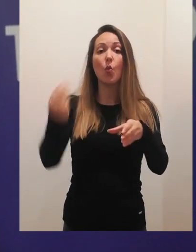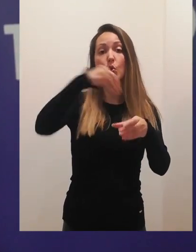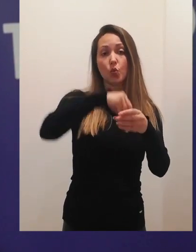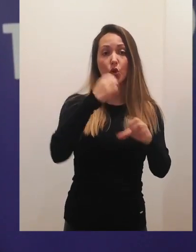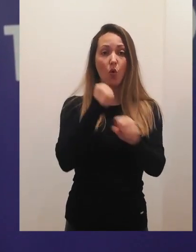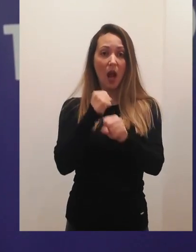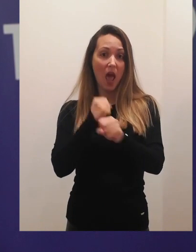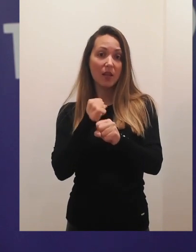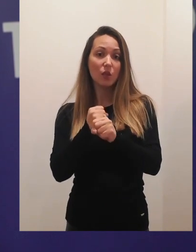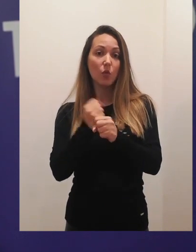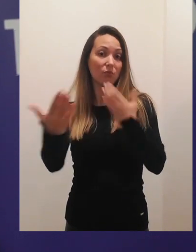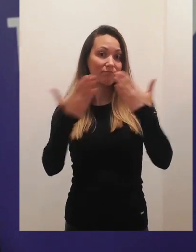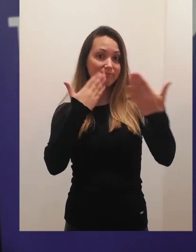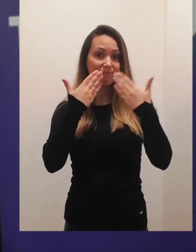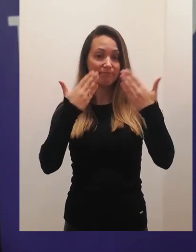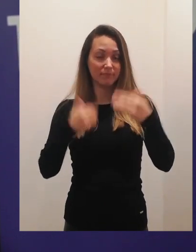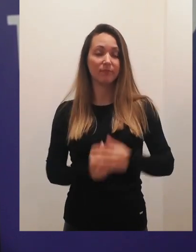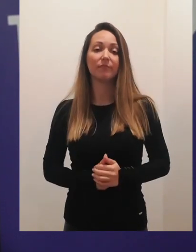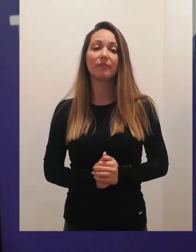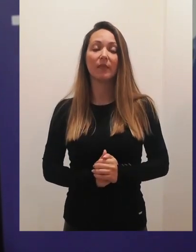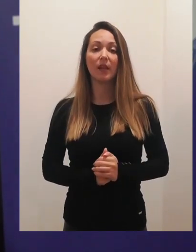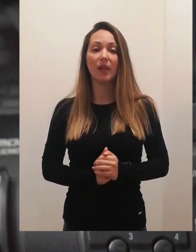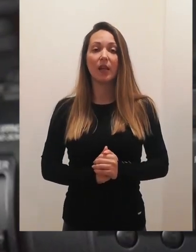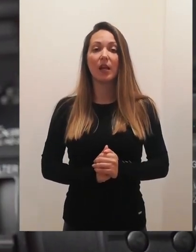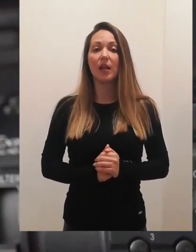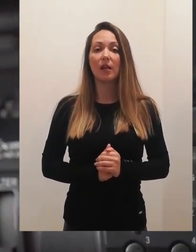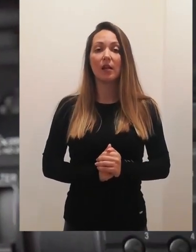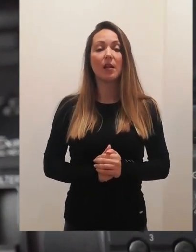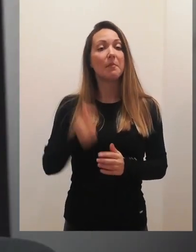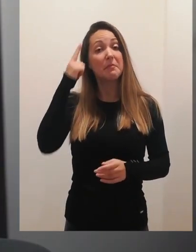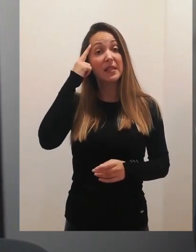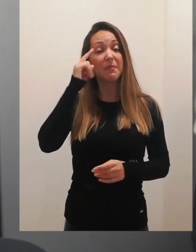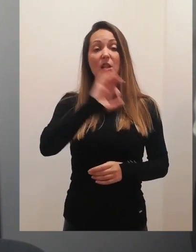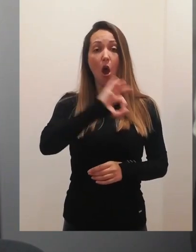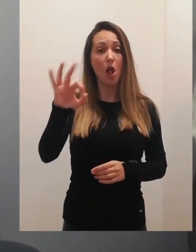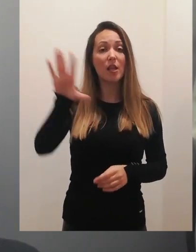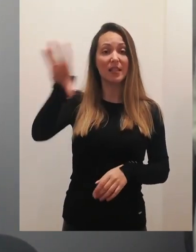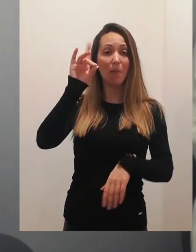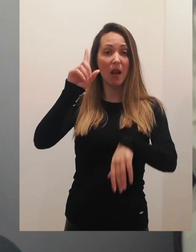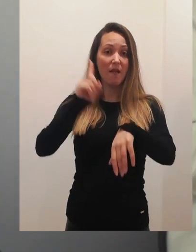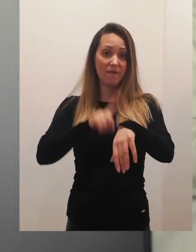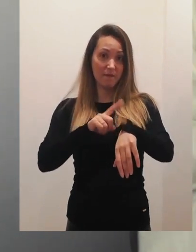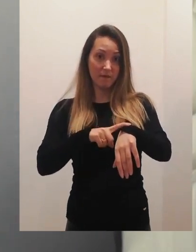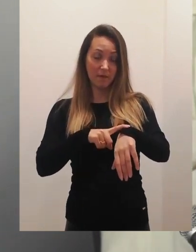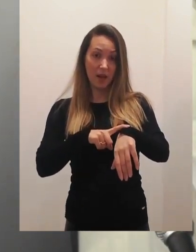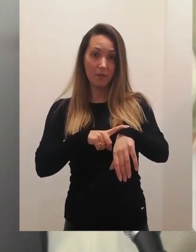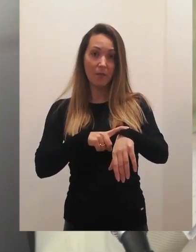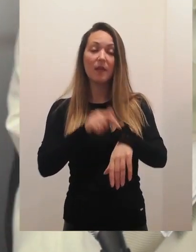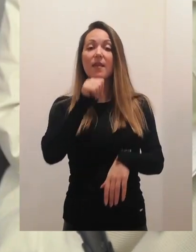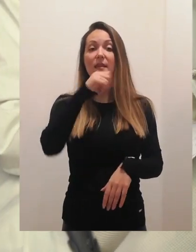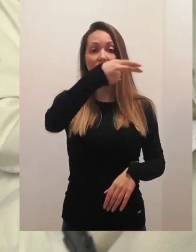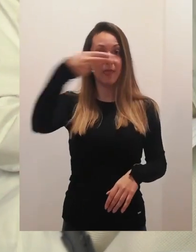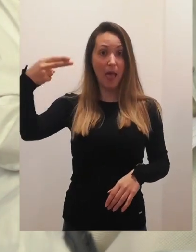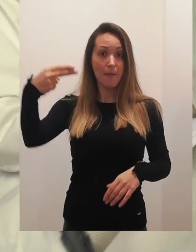uključio u rad ove telekonferencije. Drugo, mislim da ste izvanredno izabrali i moment